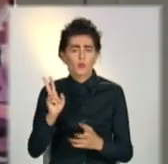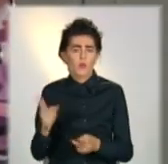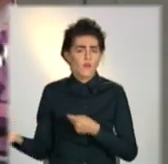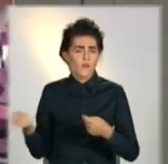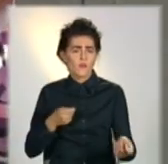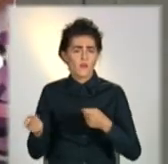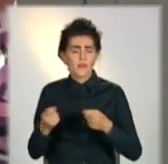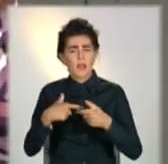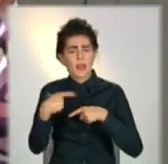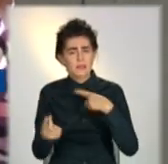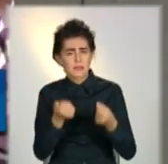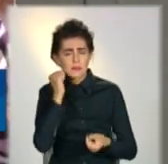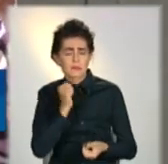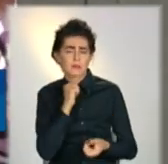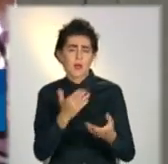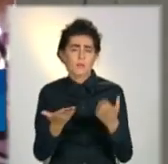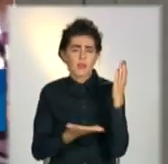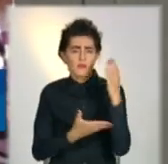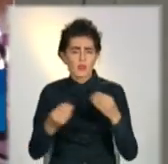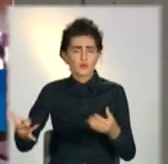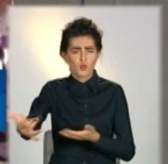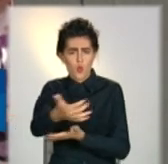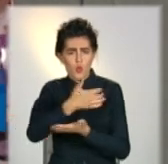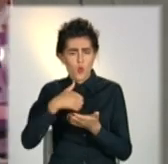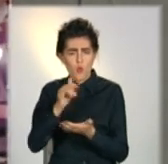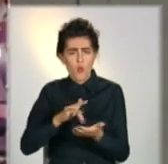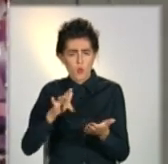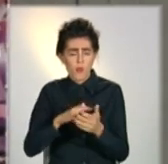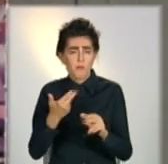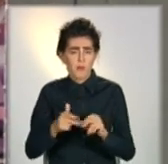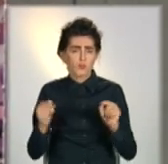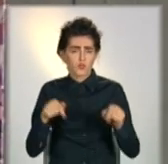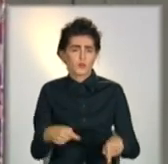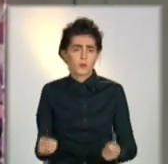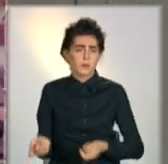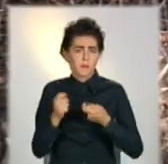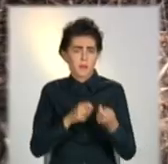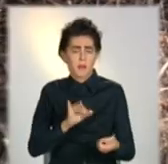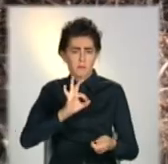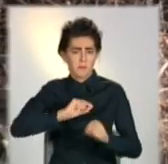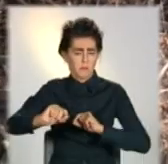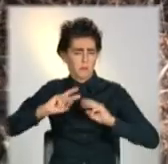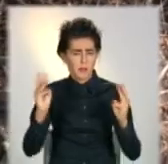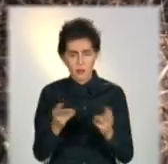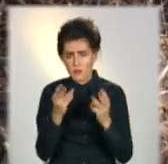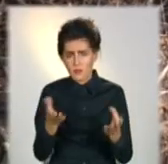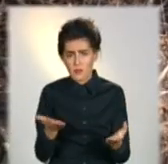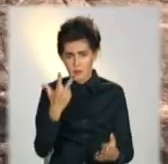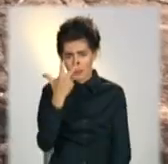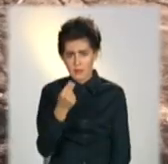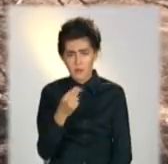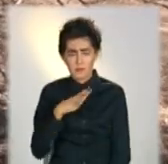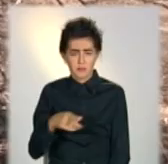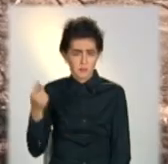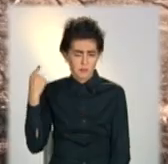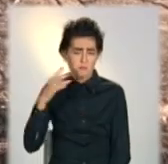та лісся, які по городу збирають, вони возять. Ну, вони палять його. Ну, от три дні назад. Так, у